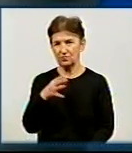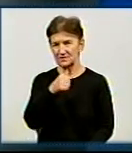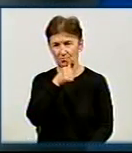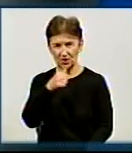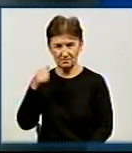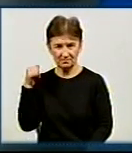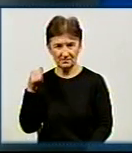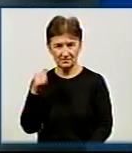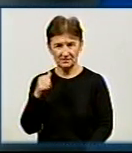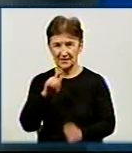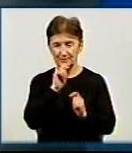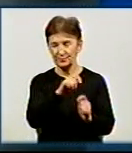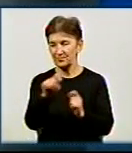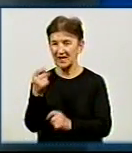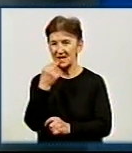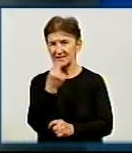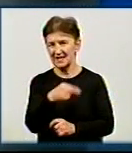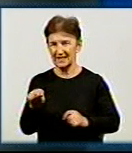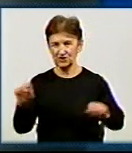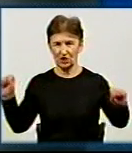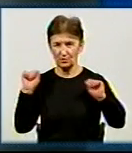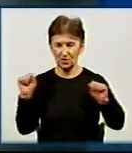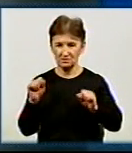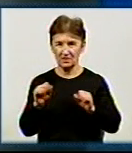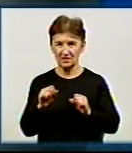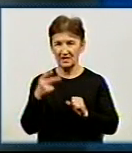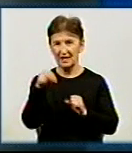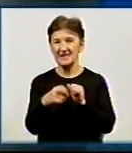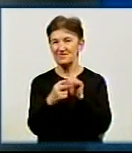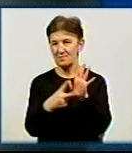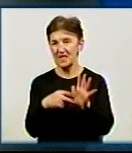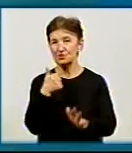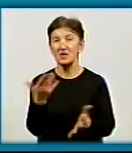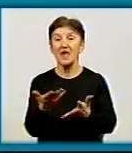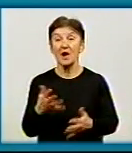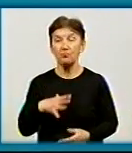Визначали дві найкращих спортсменів і тренерів у 2017-му.